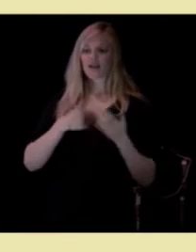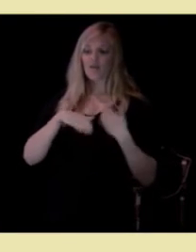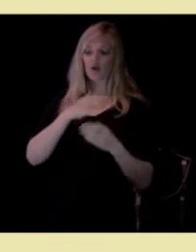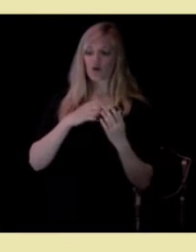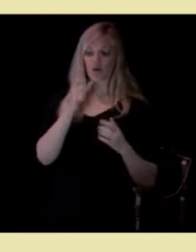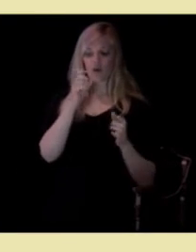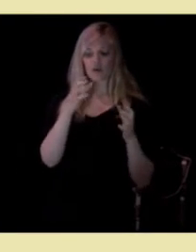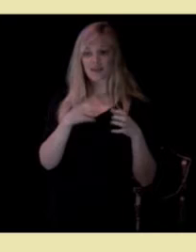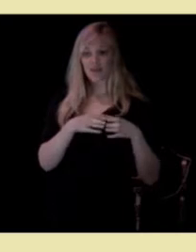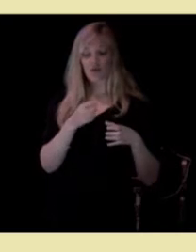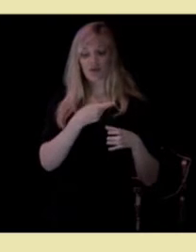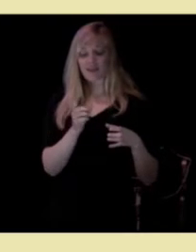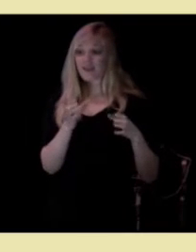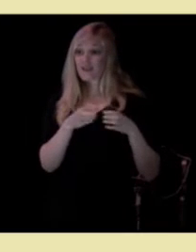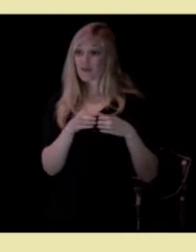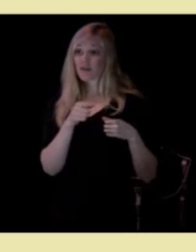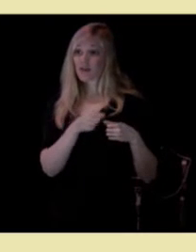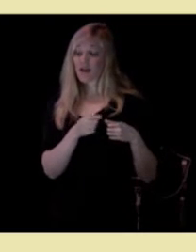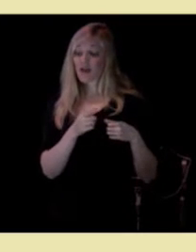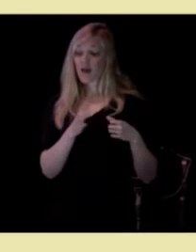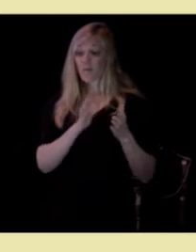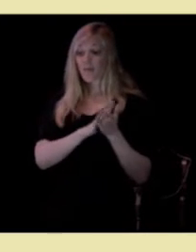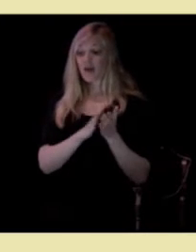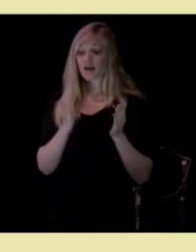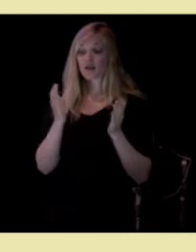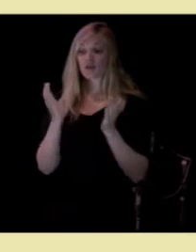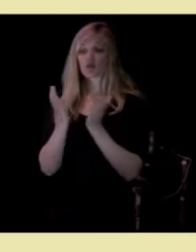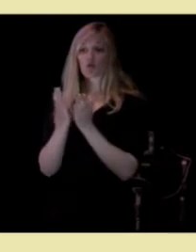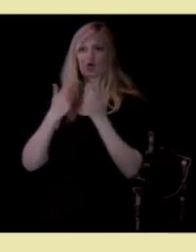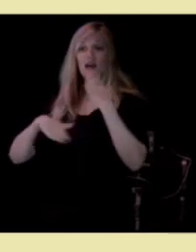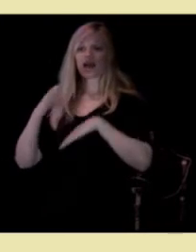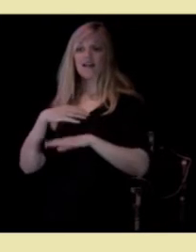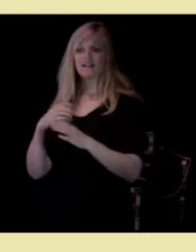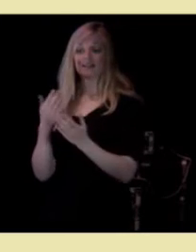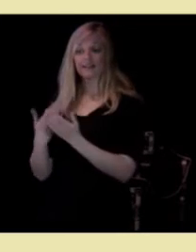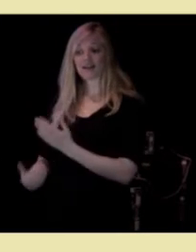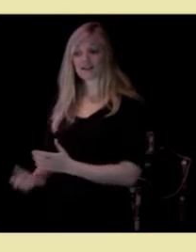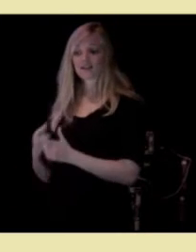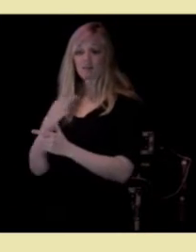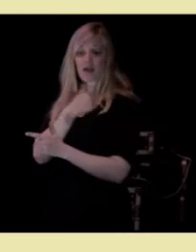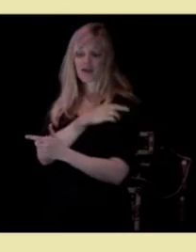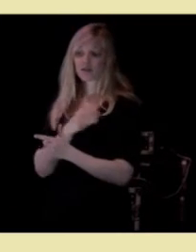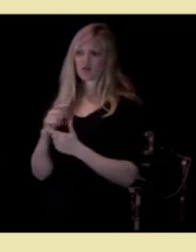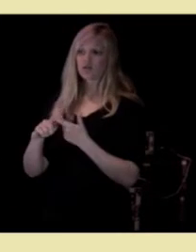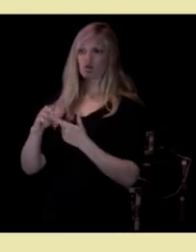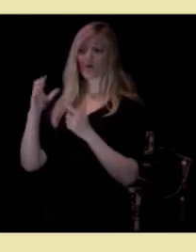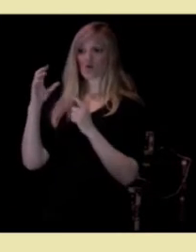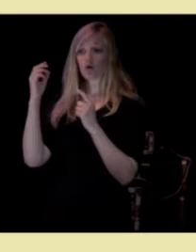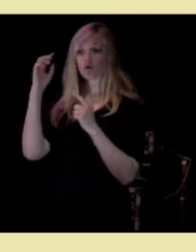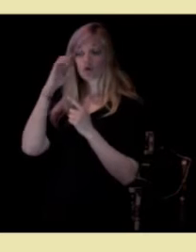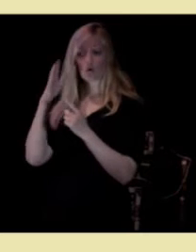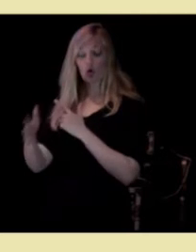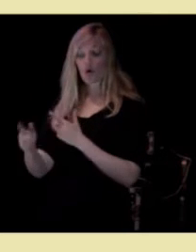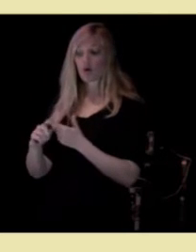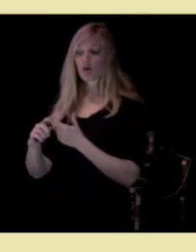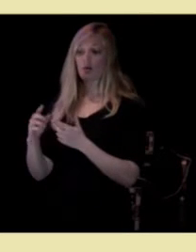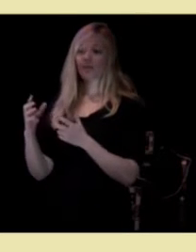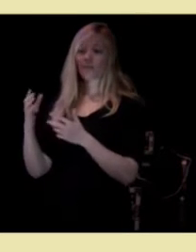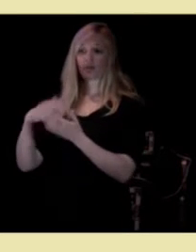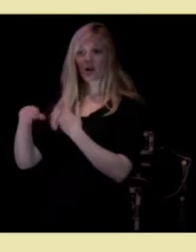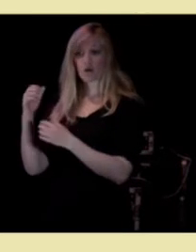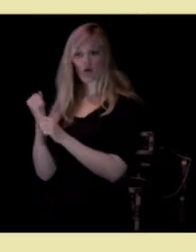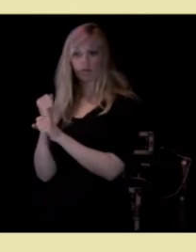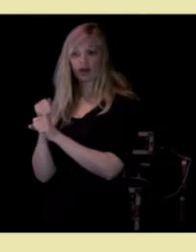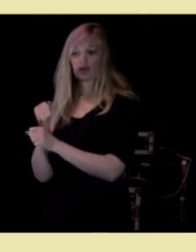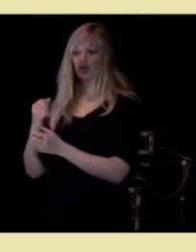I disse teamene så deltar skolehelsetjenesten med helsesøster og psykolog miljøarbeidere og minoritetsrådgiver.